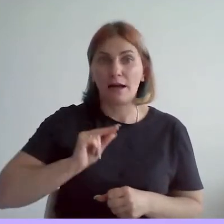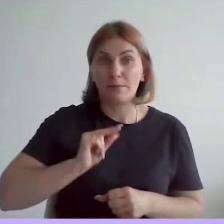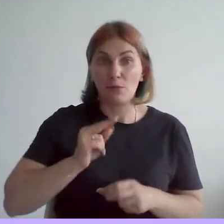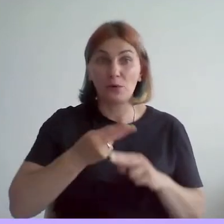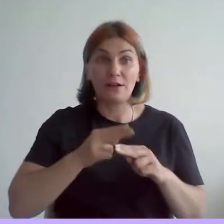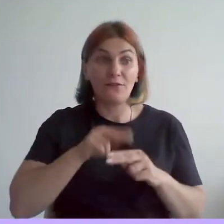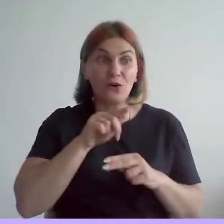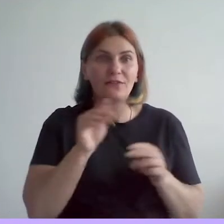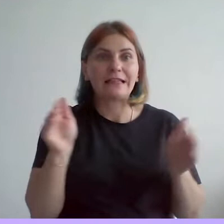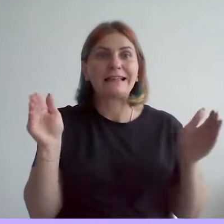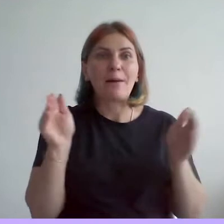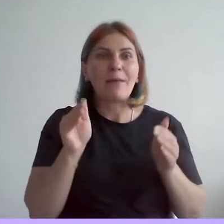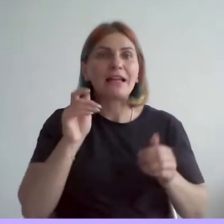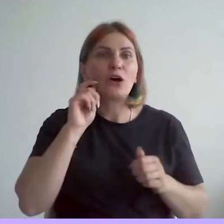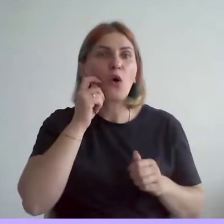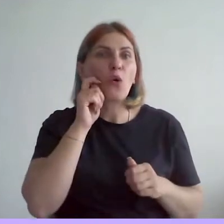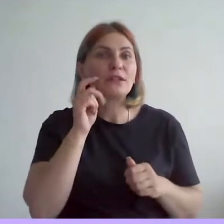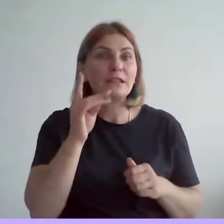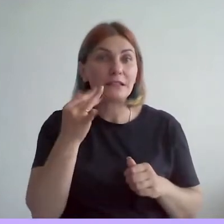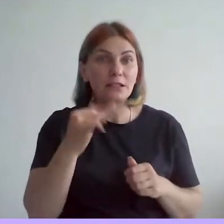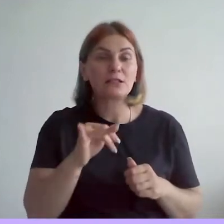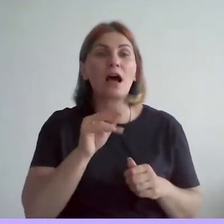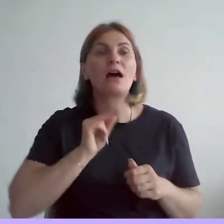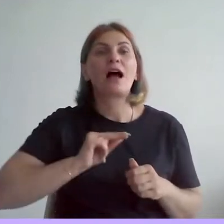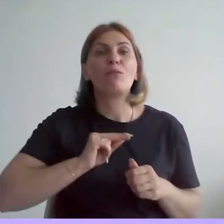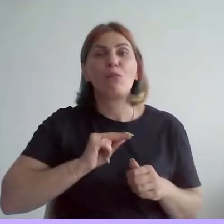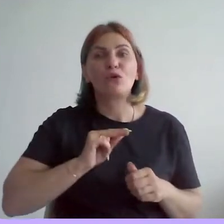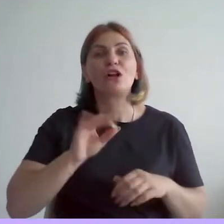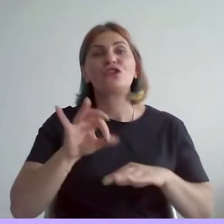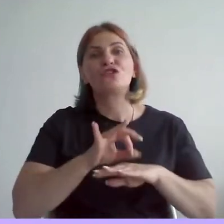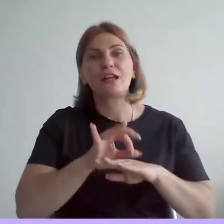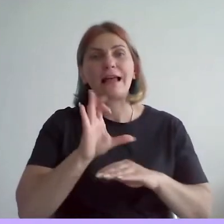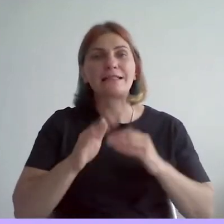маленькой кондитерской трудилась в основном его жена с помощниками.